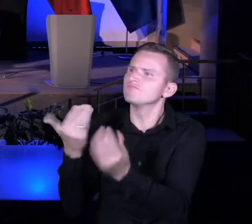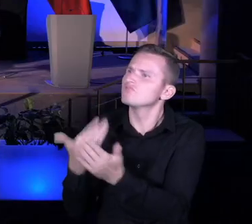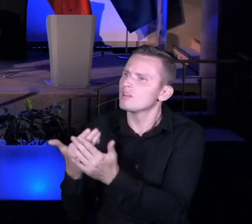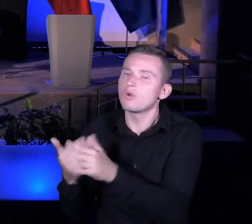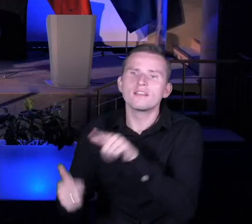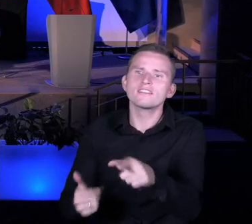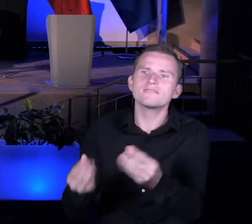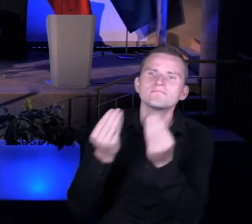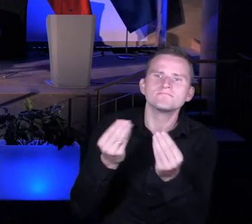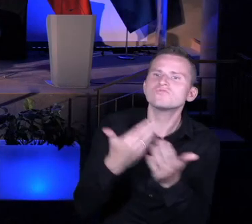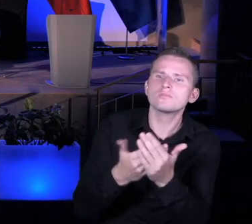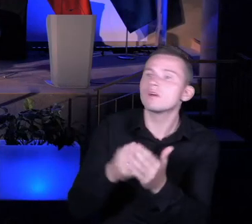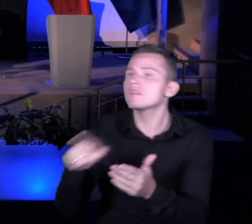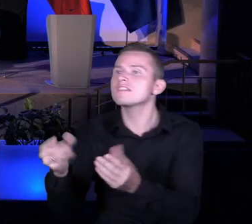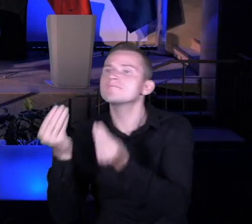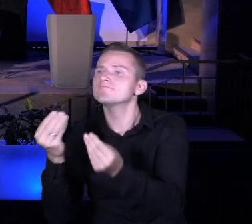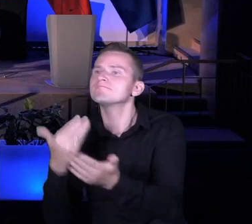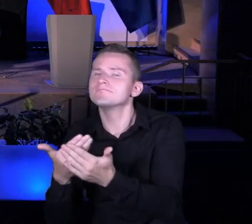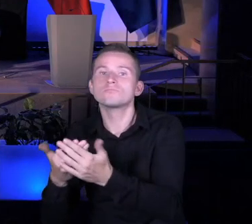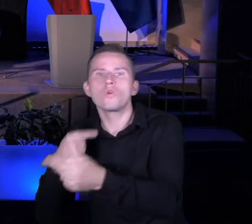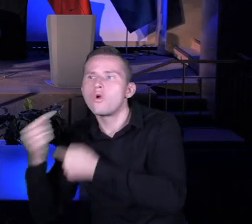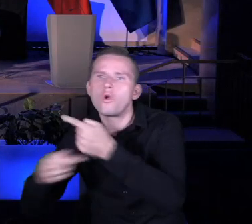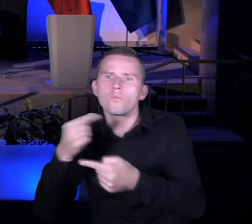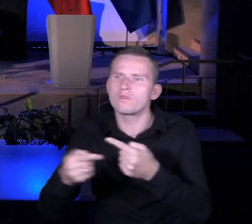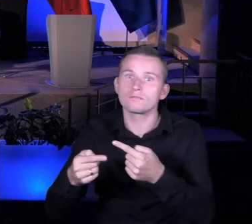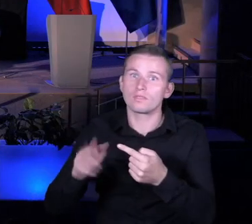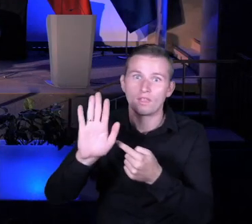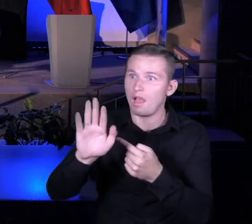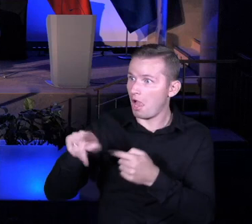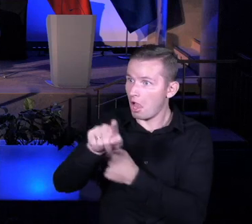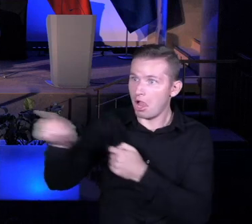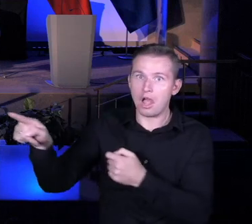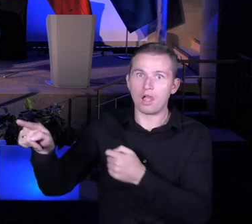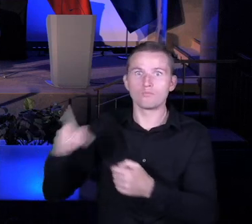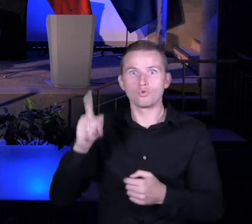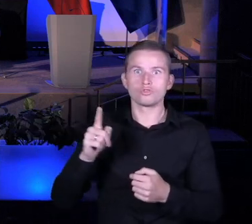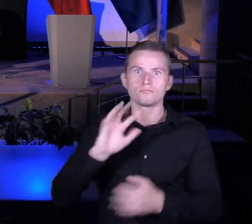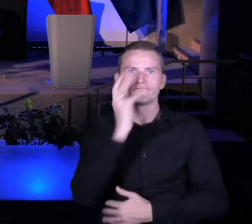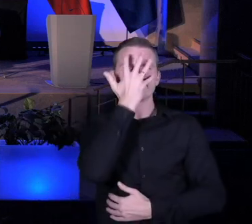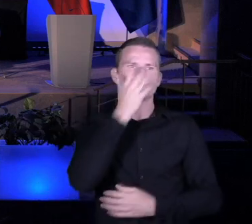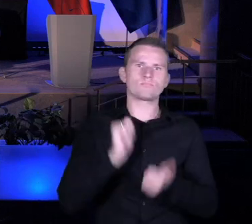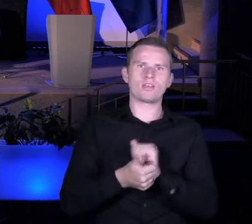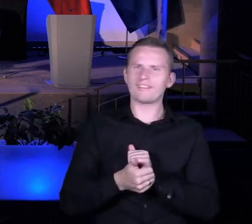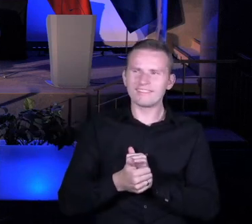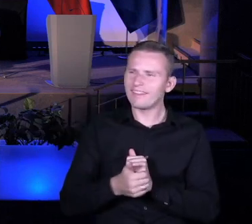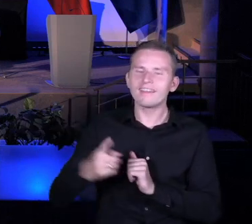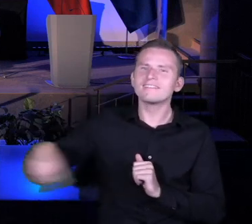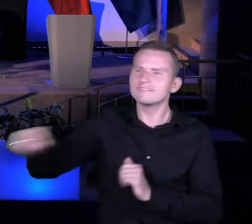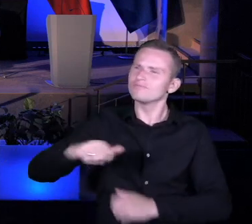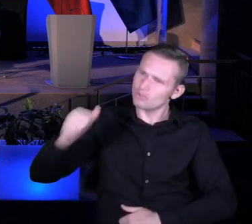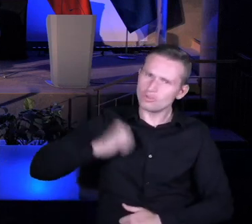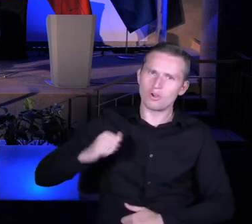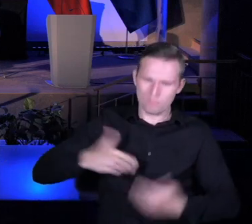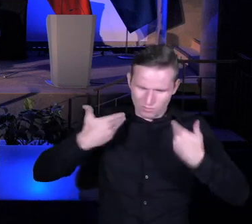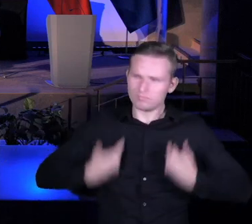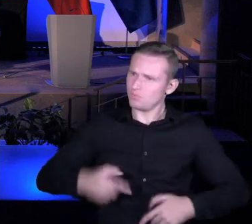żeby ludzie się zmieniali jakkolwiek. Bądź sobą. Nie musisz się zgadzać z wszystkim, co ja ci proponuję. Nie musisz być